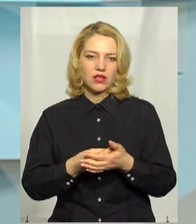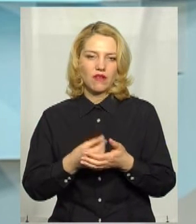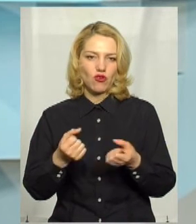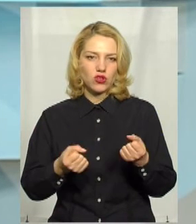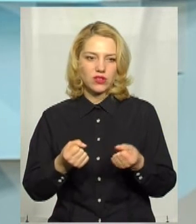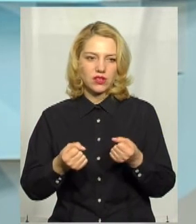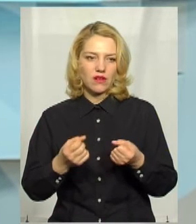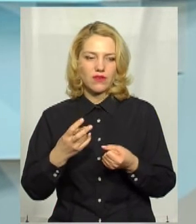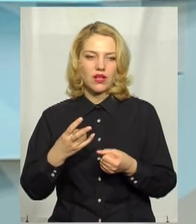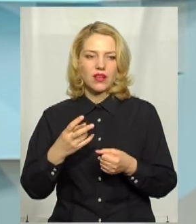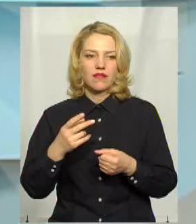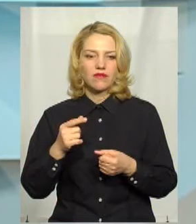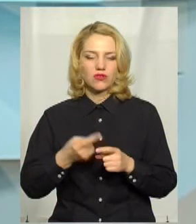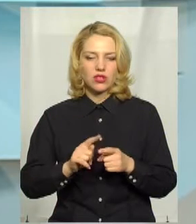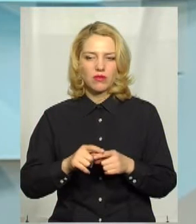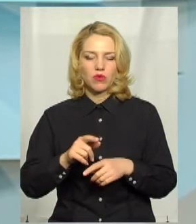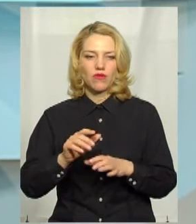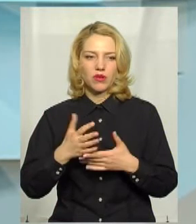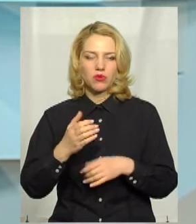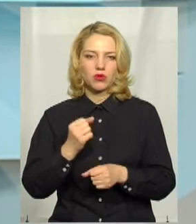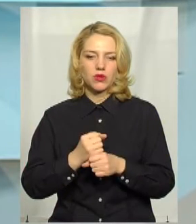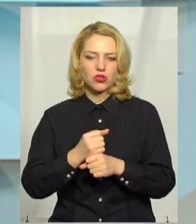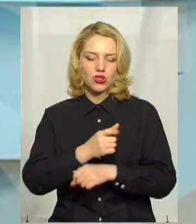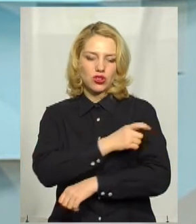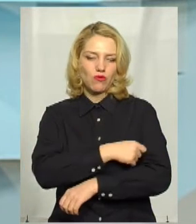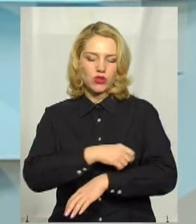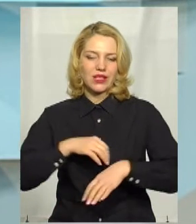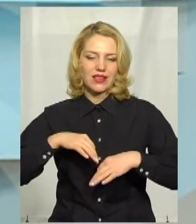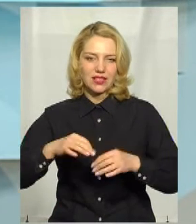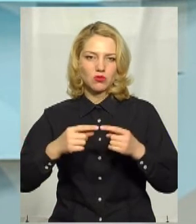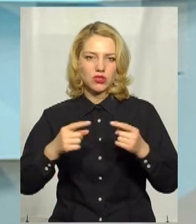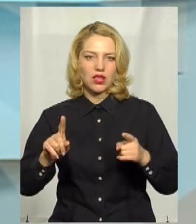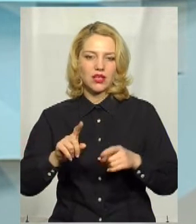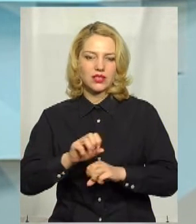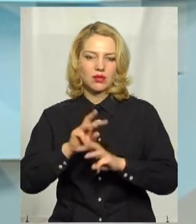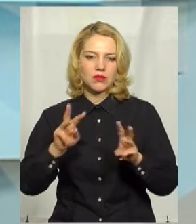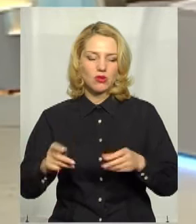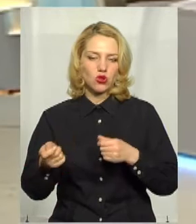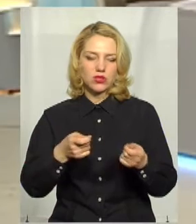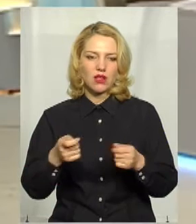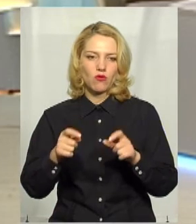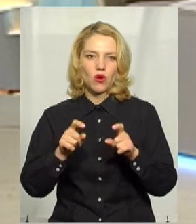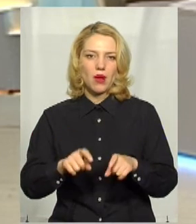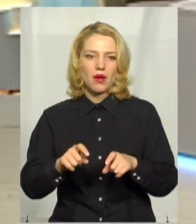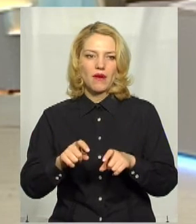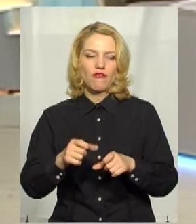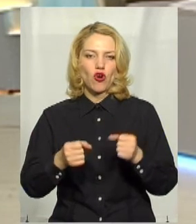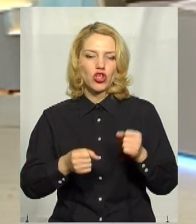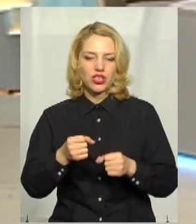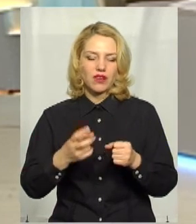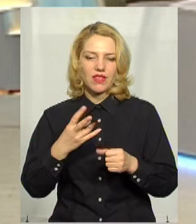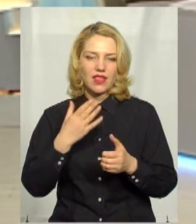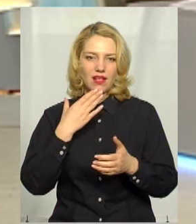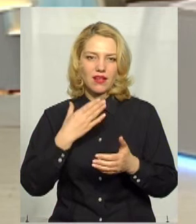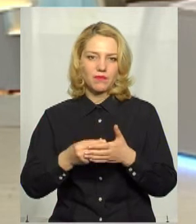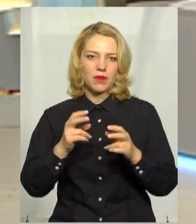даному випадку працюють завжди чергові транспортні засоби, які забезпечують доставку пасажирів, тобто водіїв